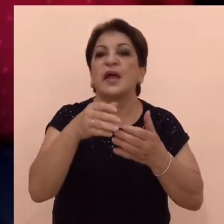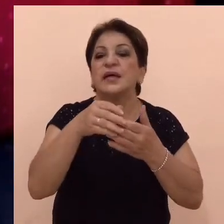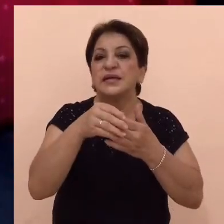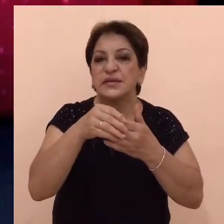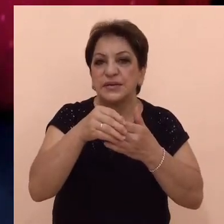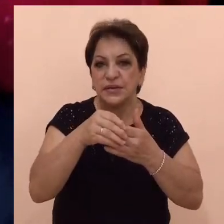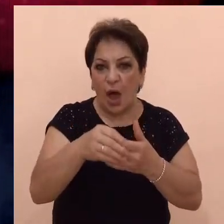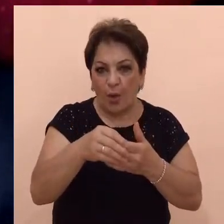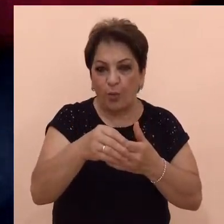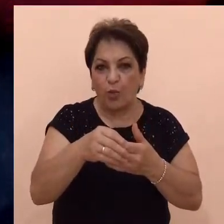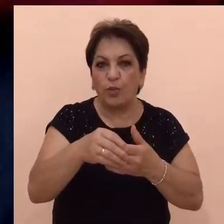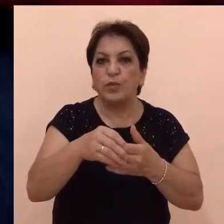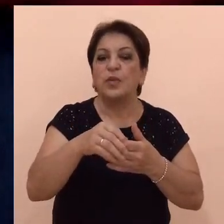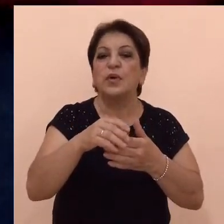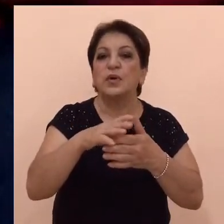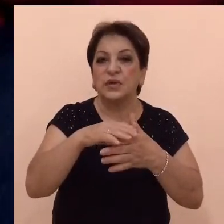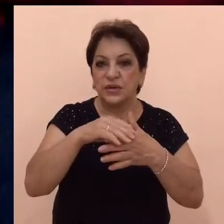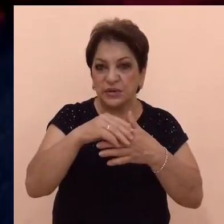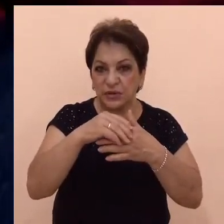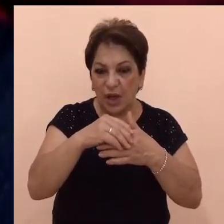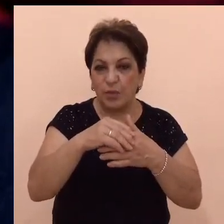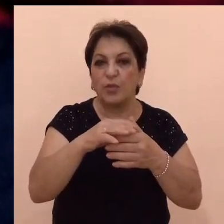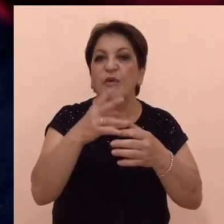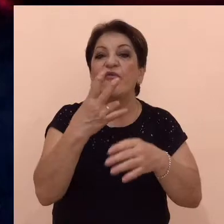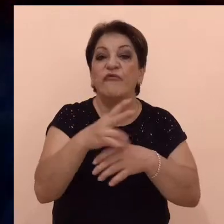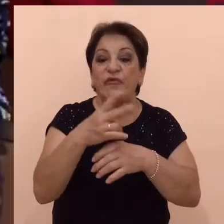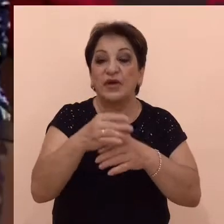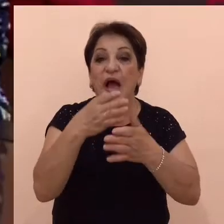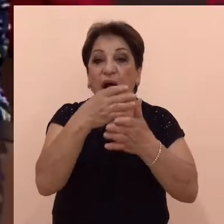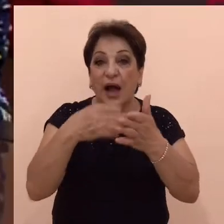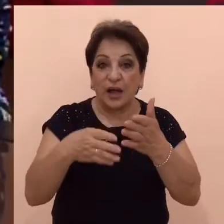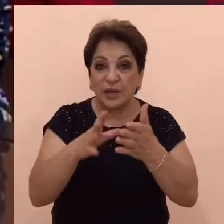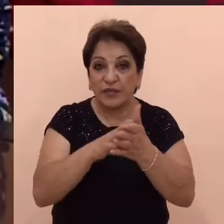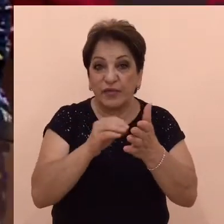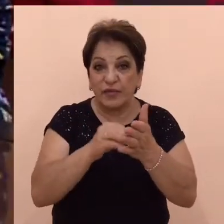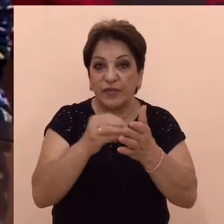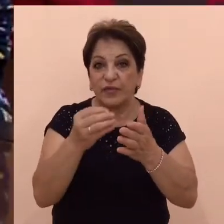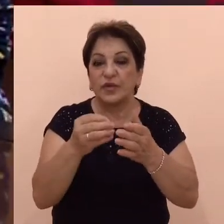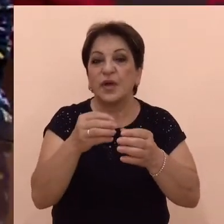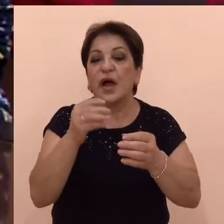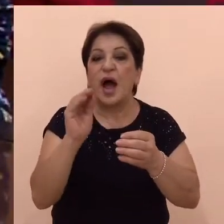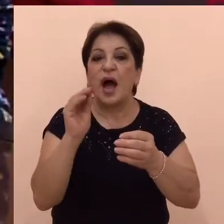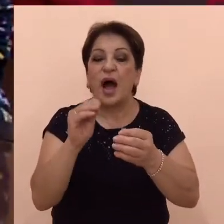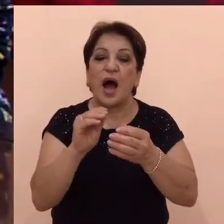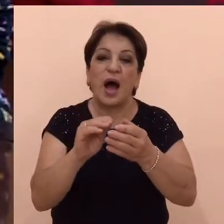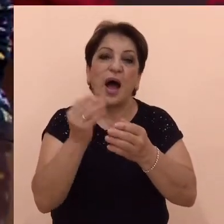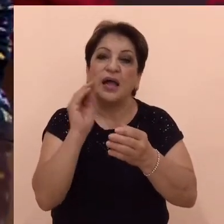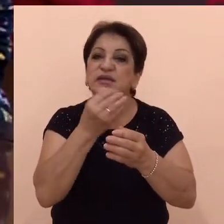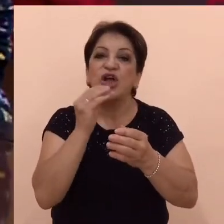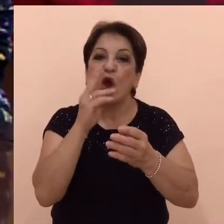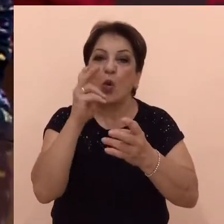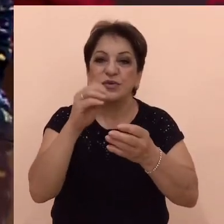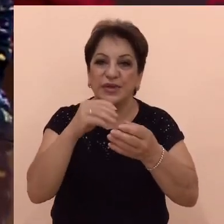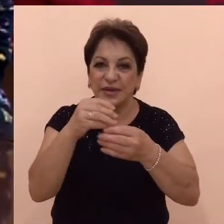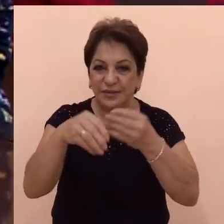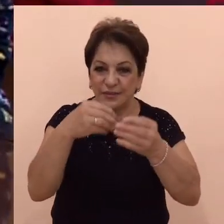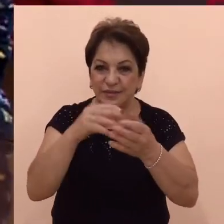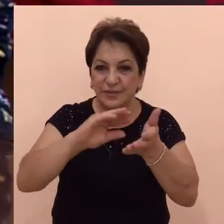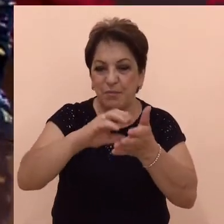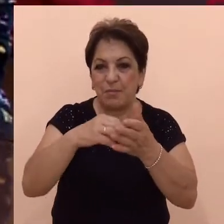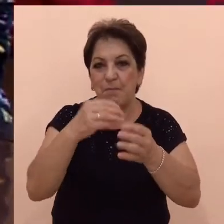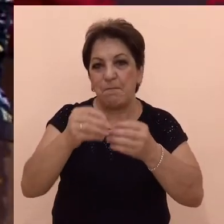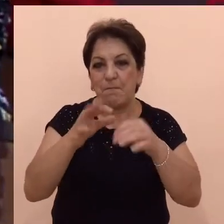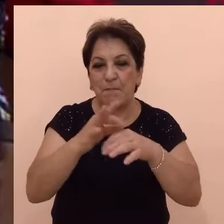ուղակի ճնշում գործադրելու համար վնասված հատված ինտեղադրեք մանրազեր ծանձերոցիկ, որը պիտի ծացկի վնասված